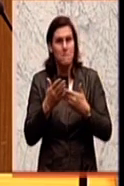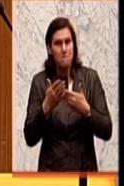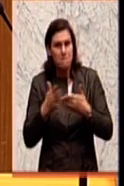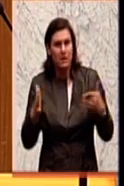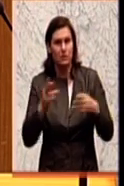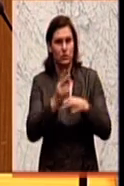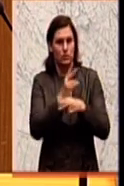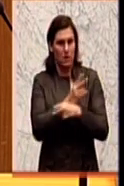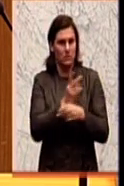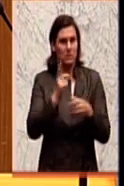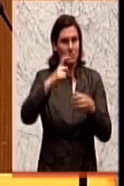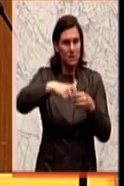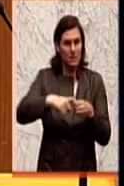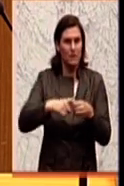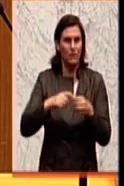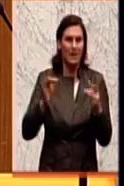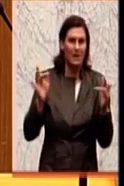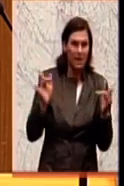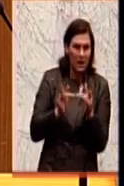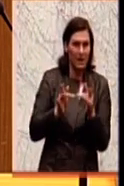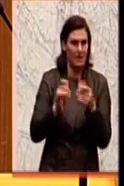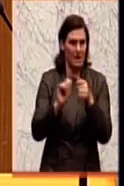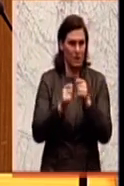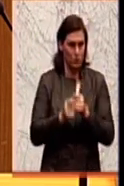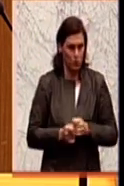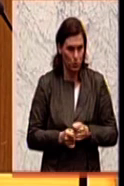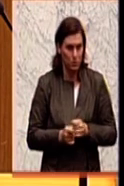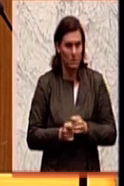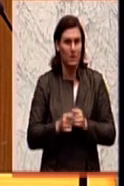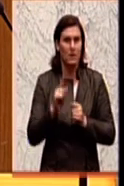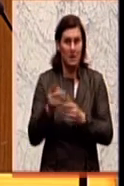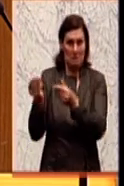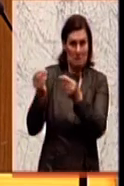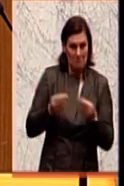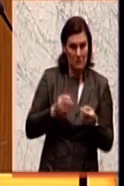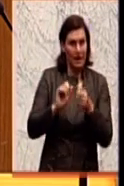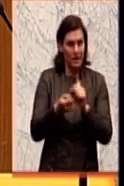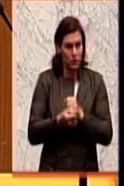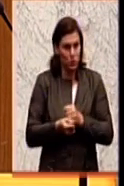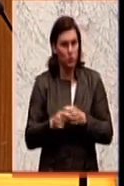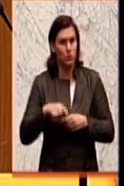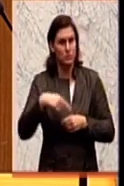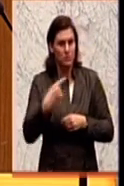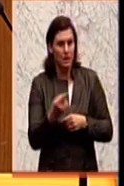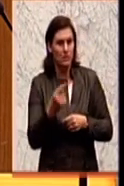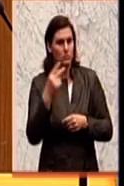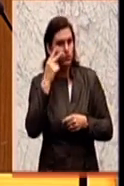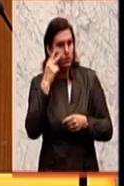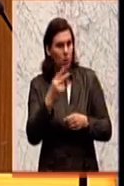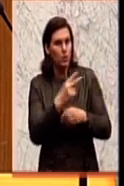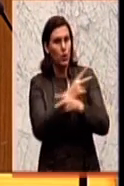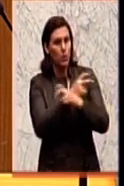Änderung der Richtlinie ist. Und mein Anliegen, wenn es zu einer Änderung kommt, bestünde ganz einfach darin, die Vorzüge der österreichischen